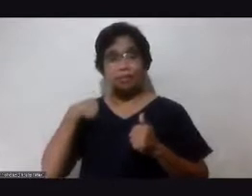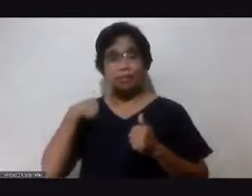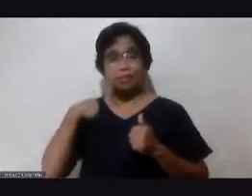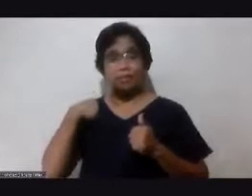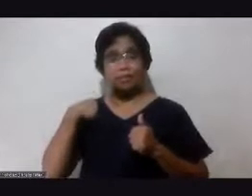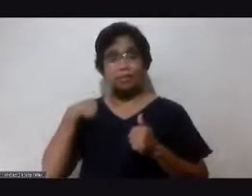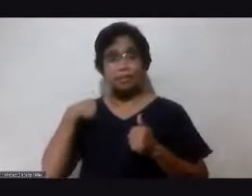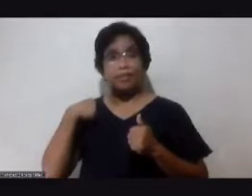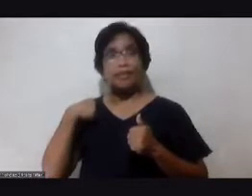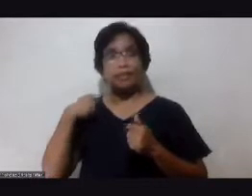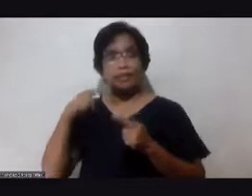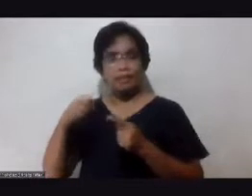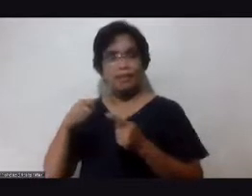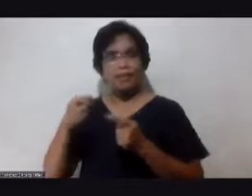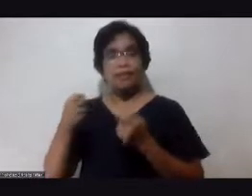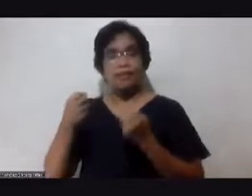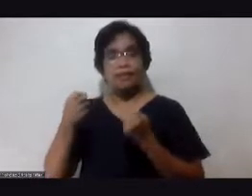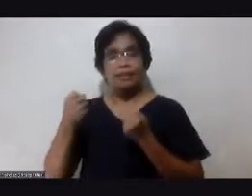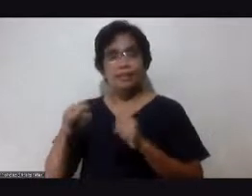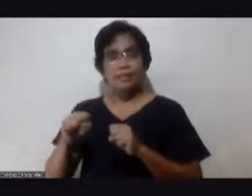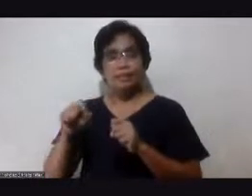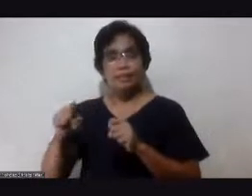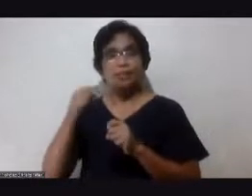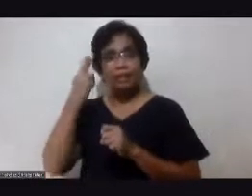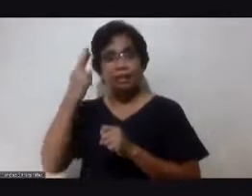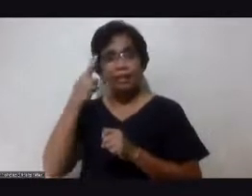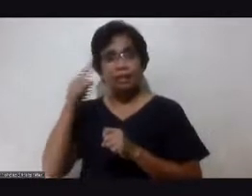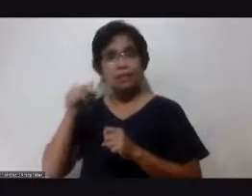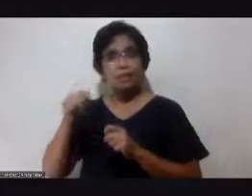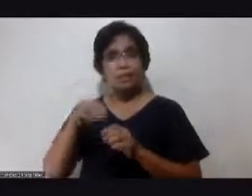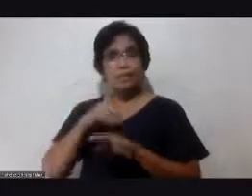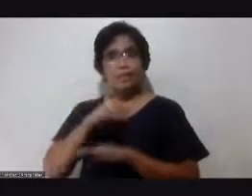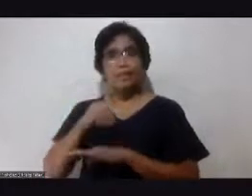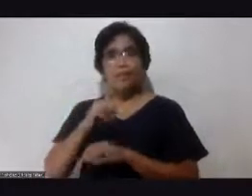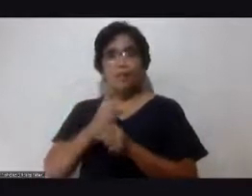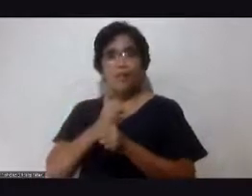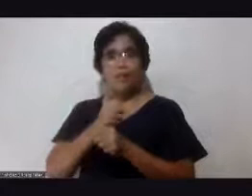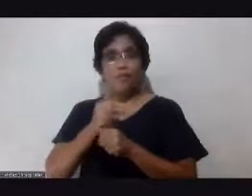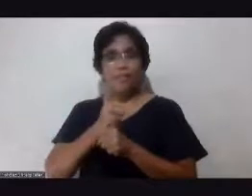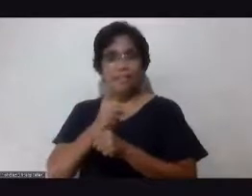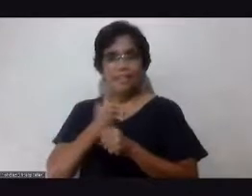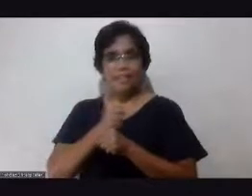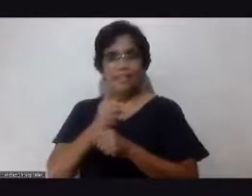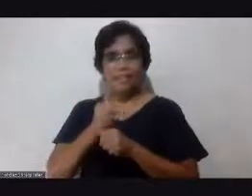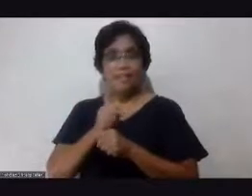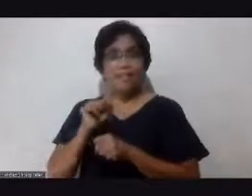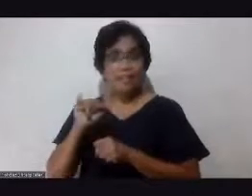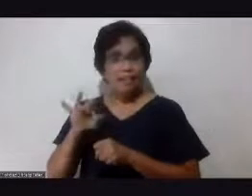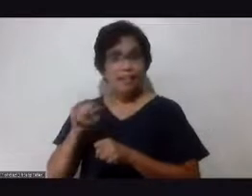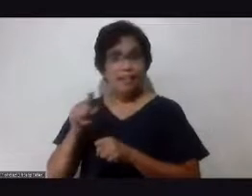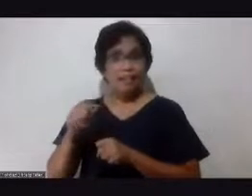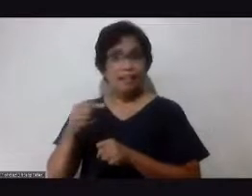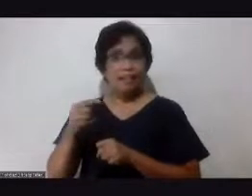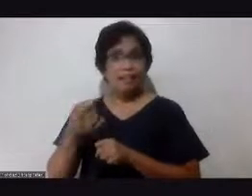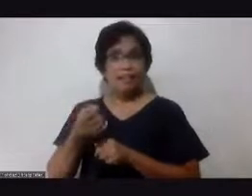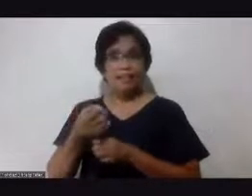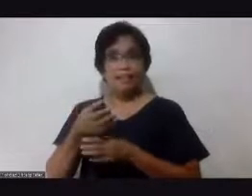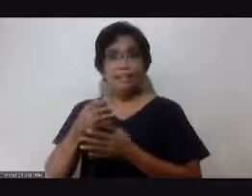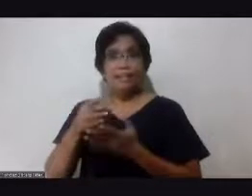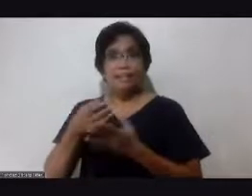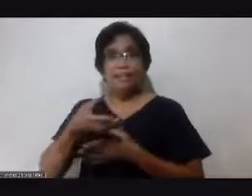-trigger sa akin ng acid reflux ay yung sobrang kape. Sobrang kape. Okay? So, if I take more than,